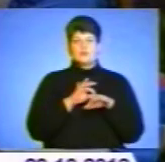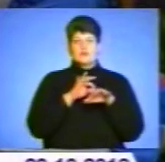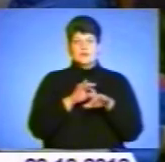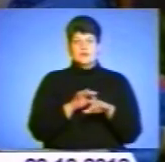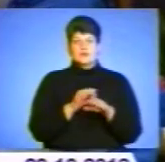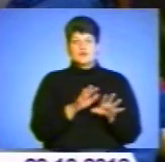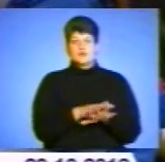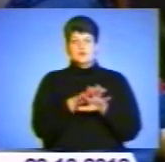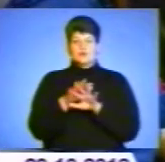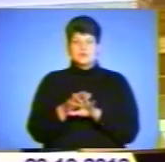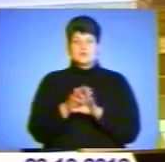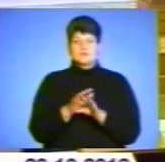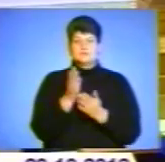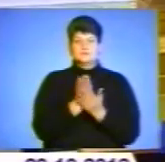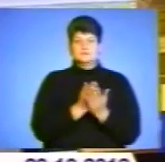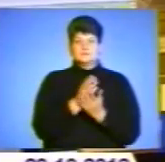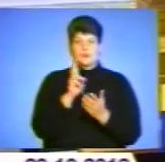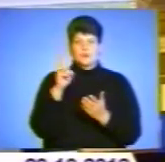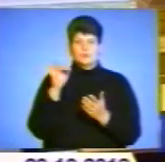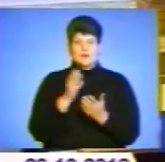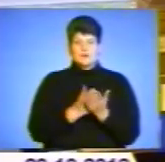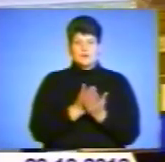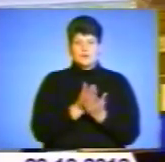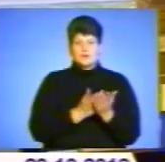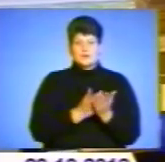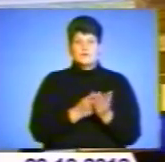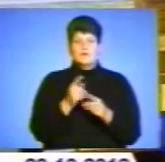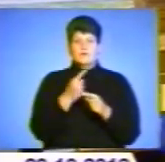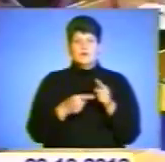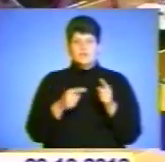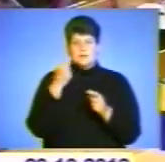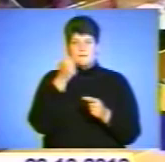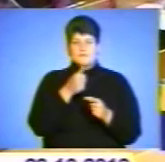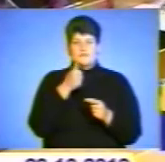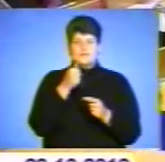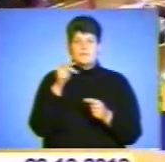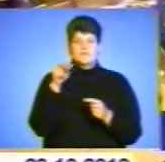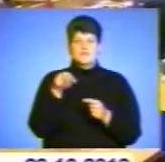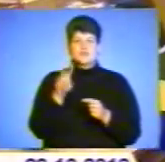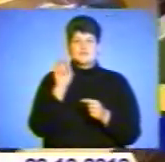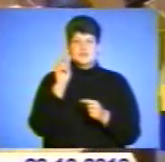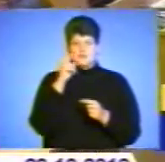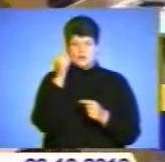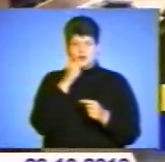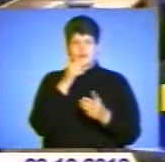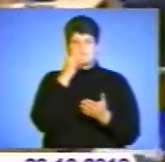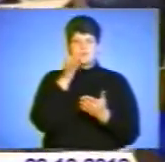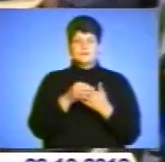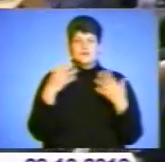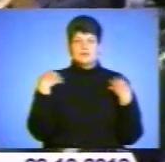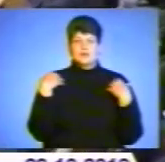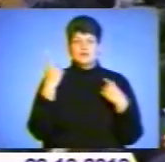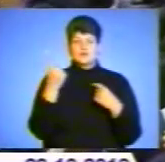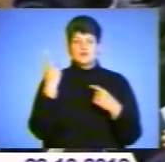енергоносії. Про виконання обласного бюджету за перше півріччя 2012 року звітував начальник головного фінансового управління обласної